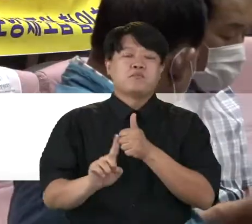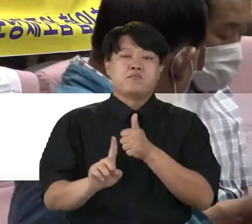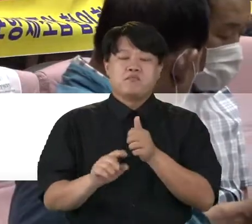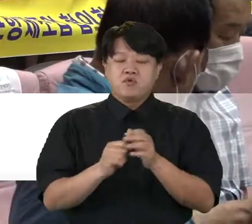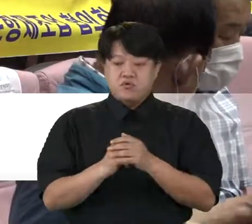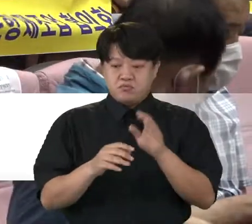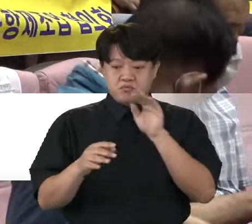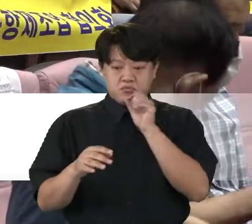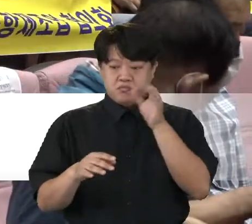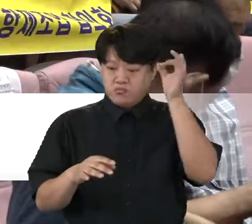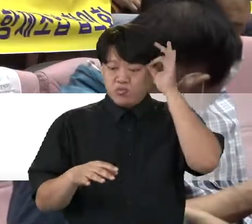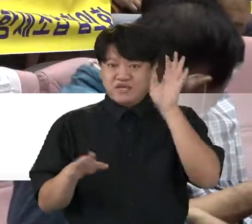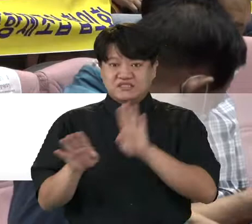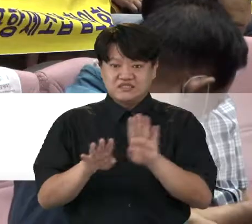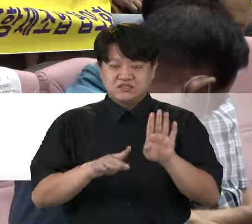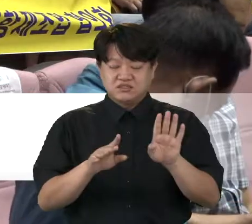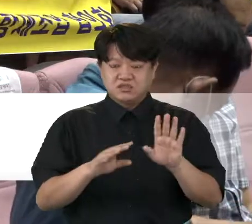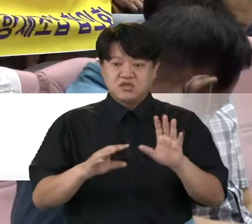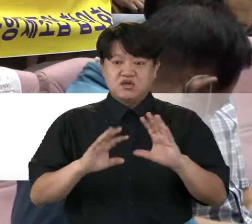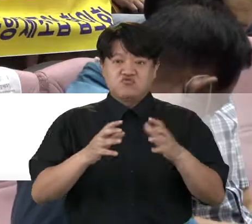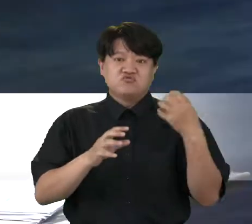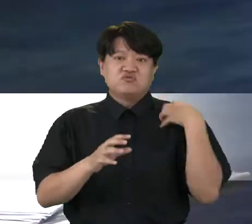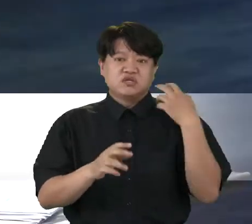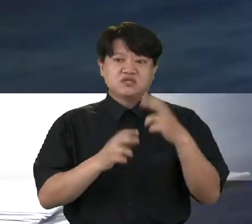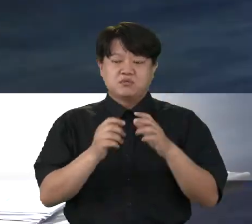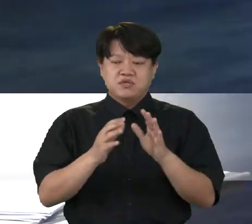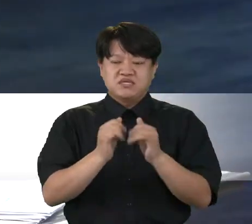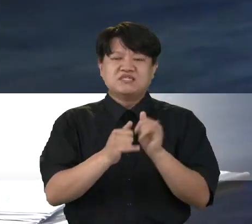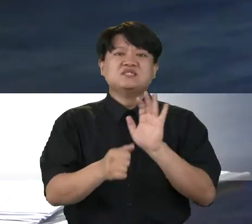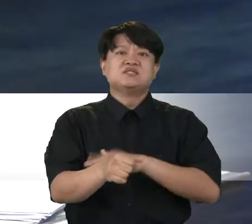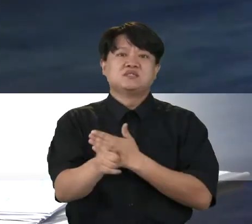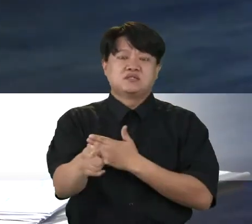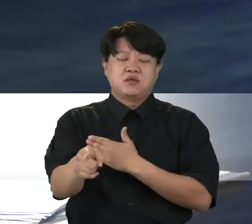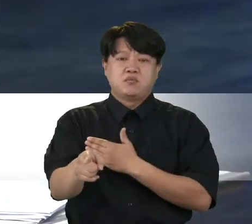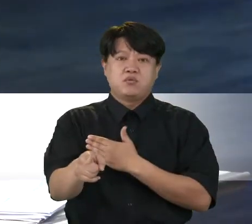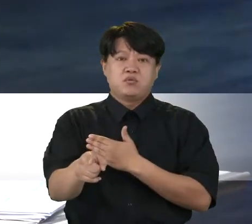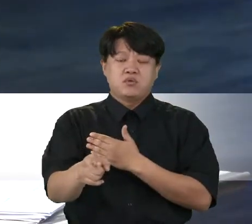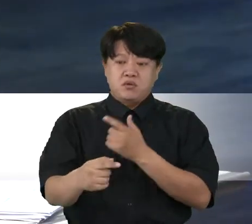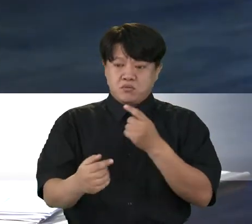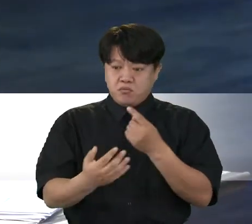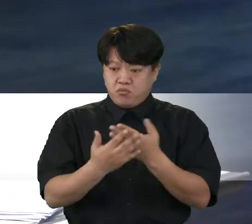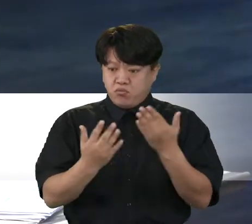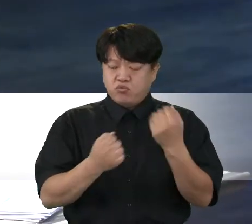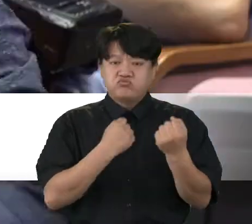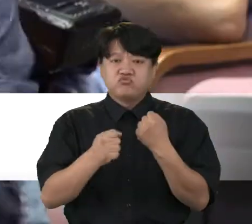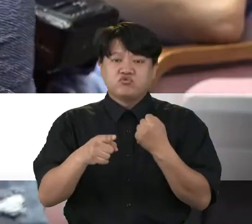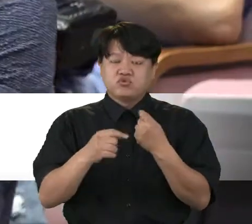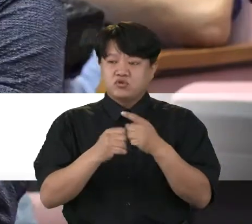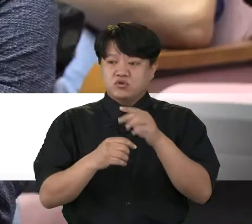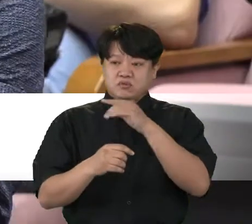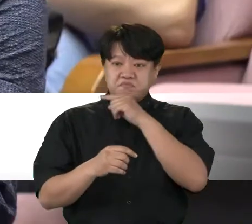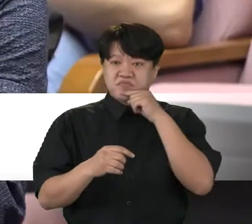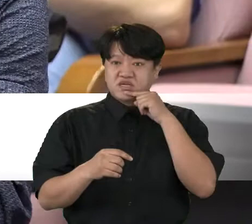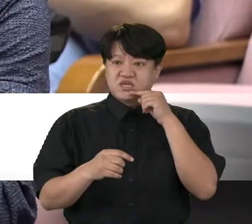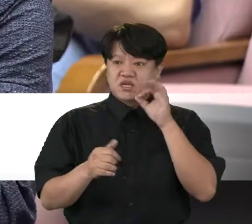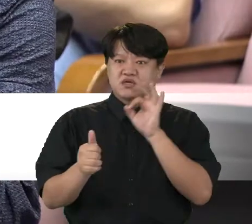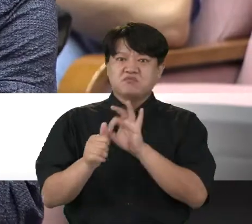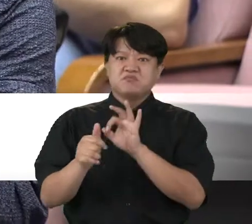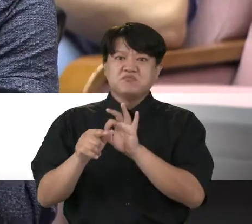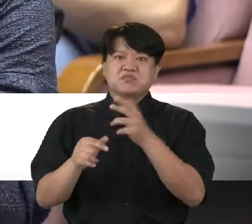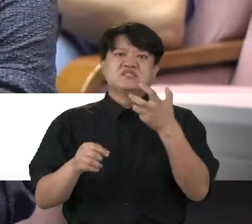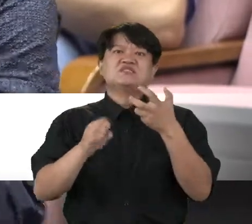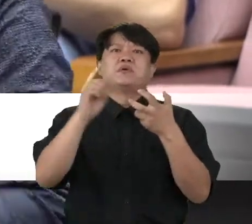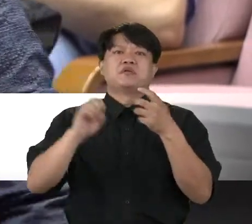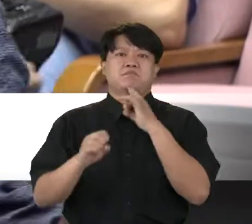포항지진이 국책사업인 지열발전에 의한 인재로 밝혀졌음에도 불구하고 정부가 피해금액의 70%만을